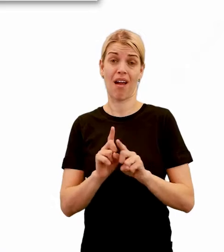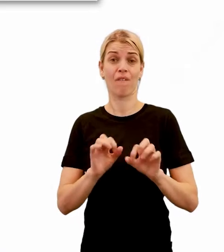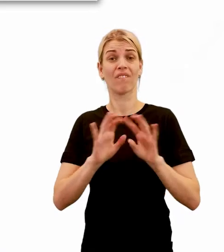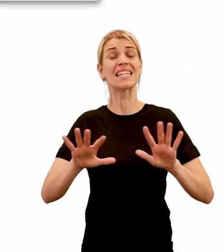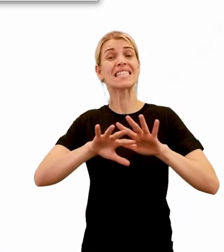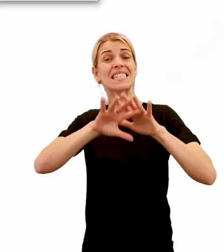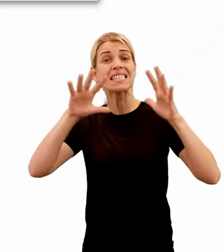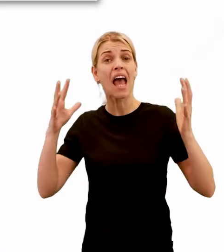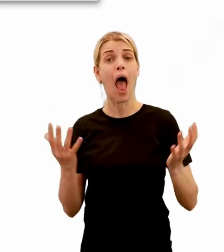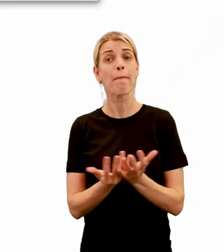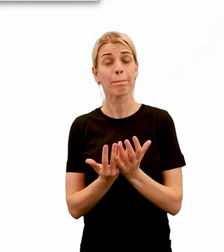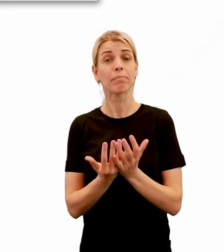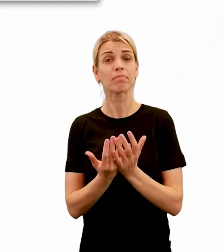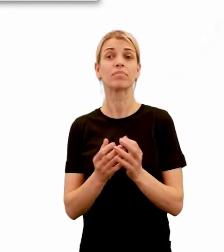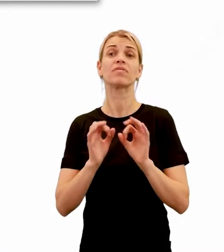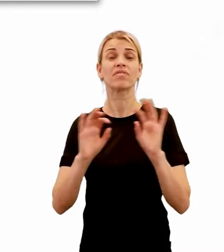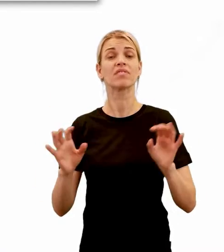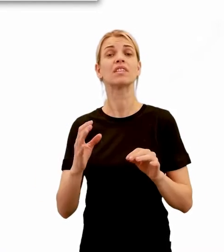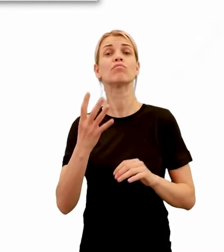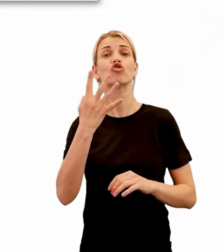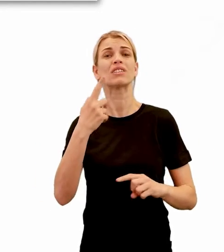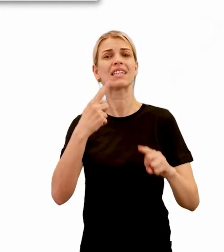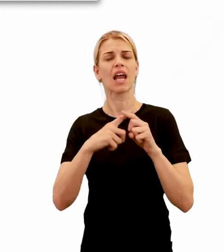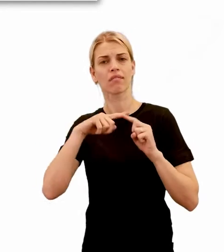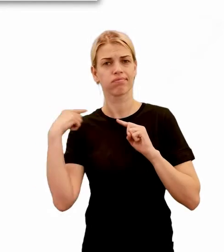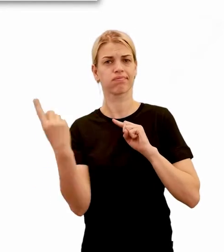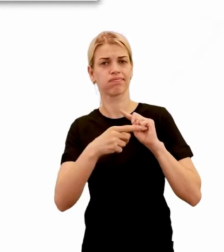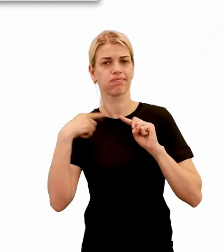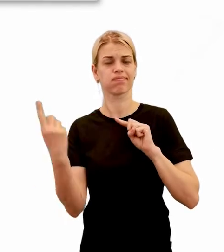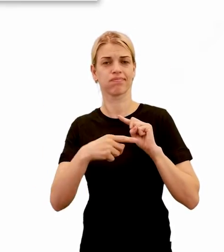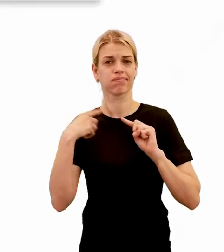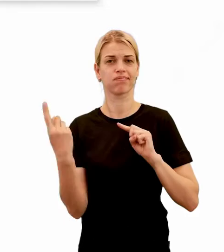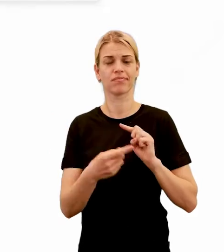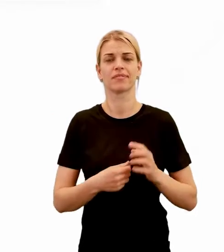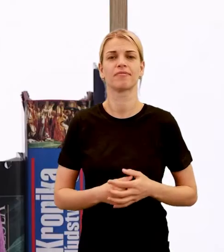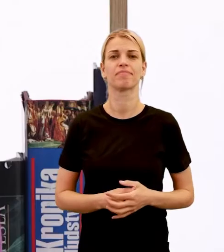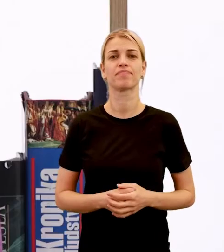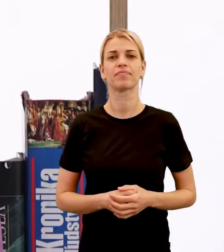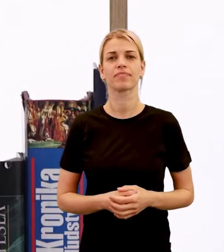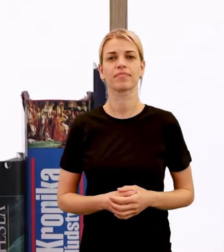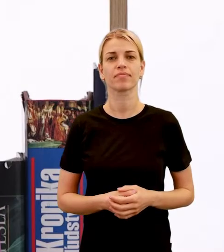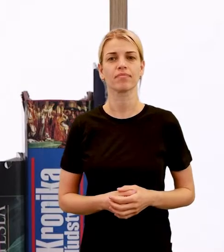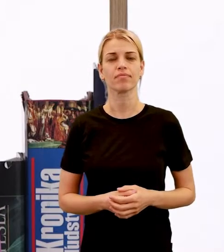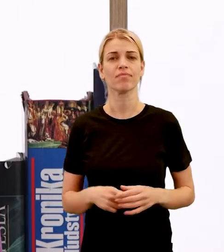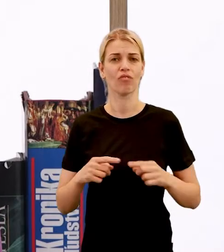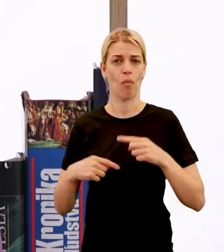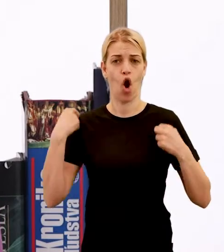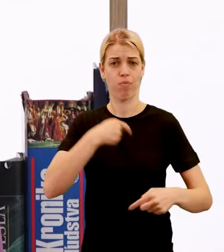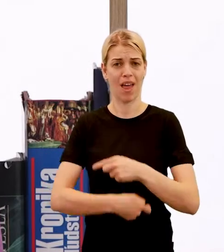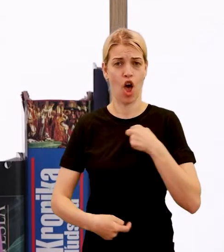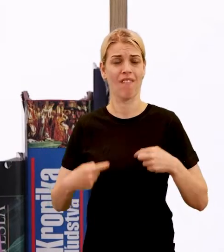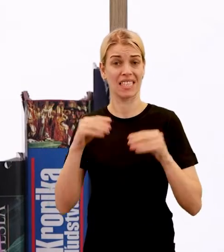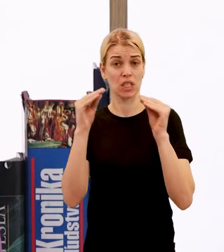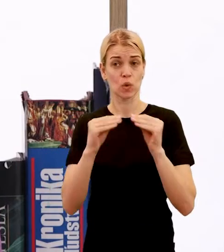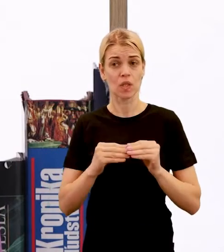by sme museli prekonať tak, že by sme obtočili zemegulu dokonca až 4 krát. Obehovú sústavu